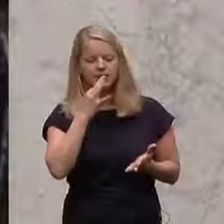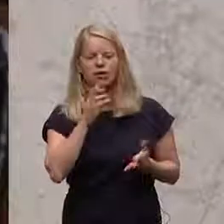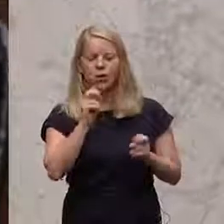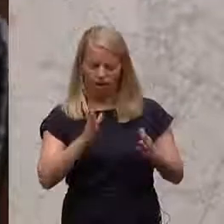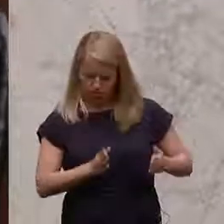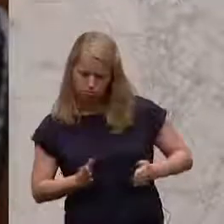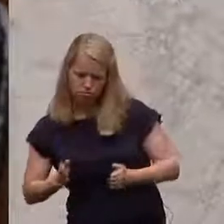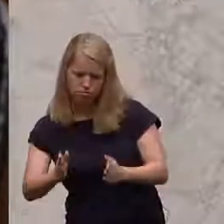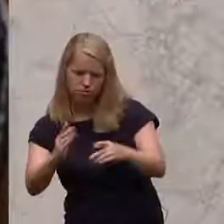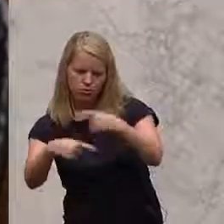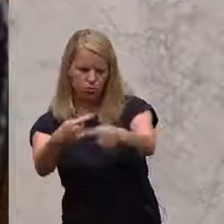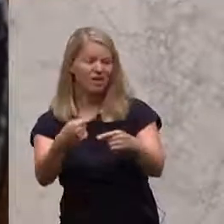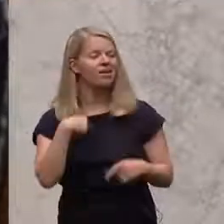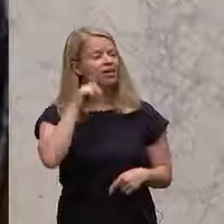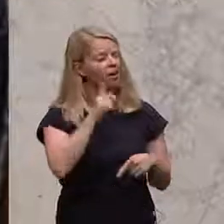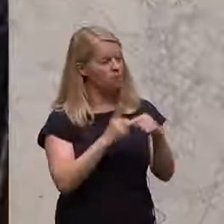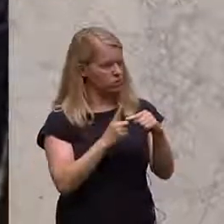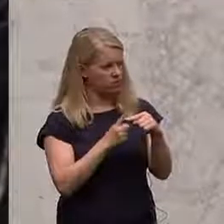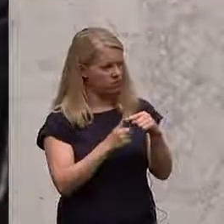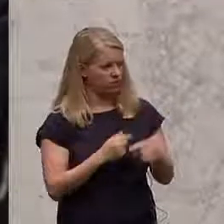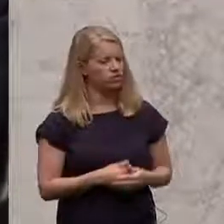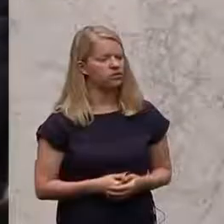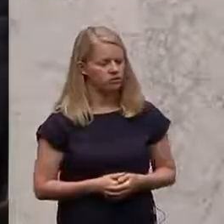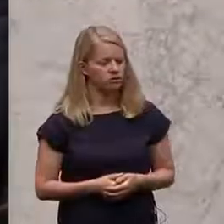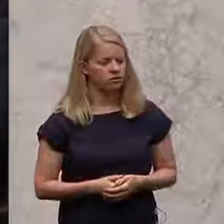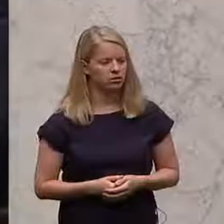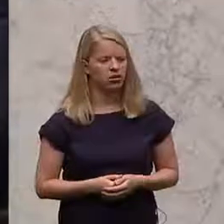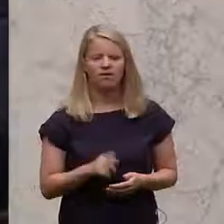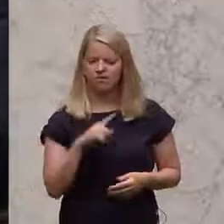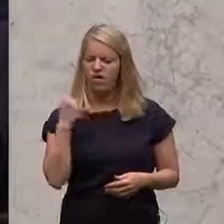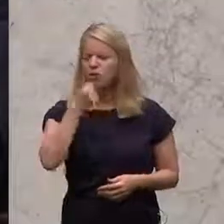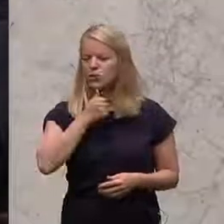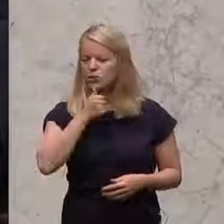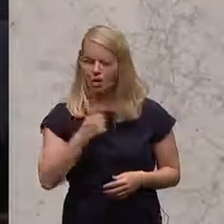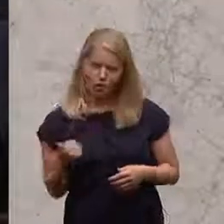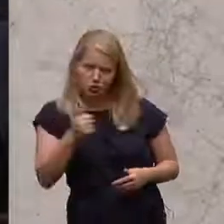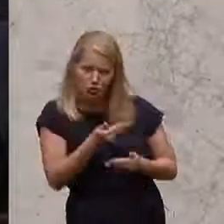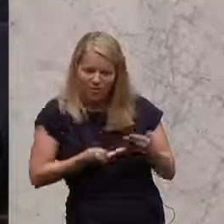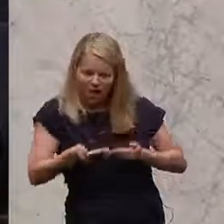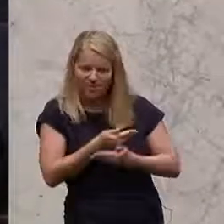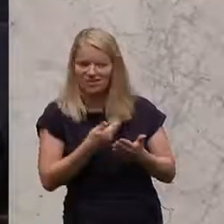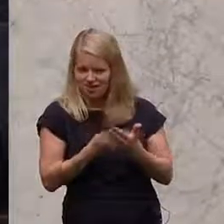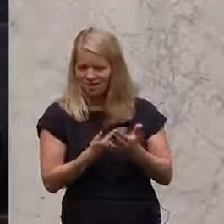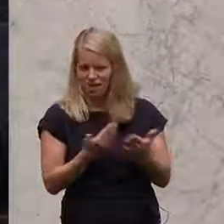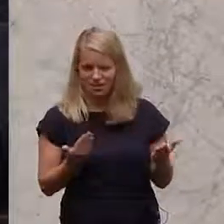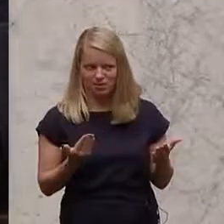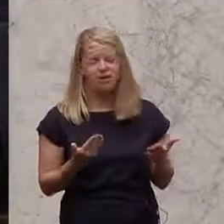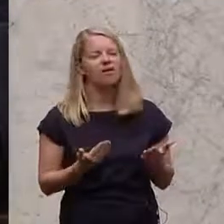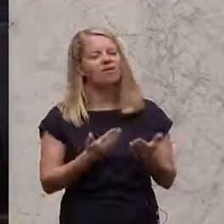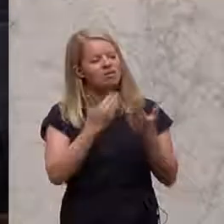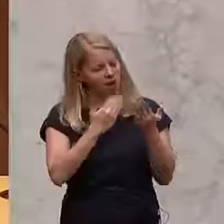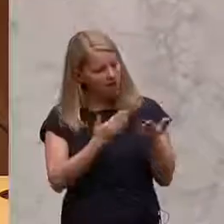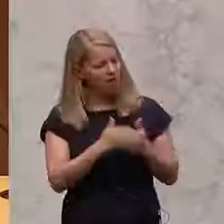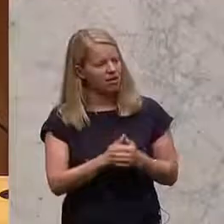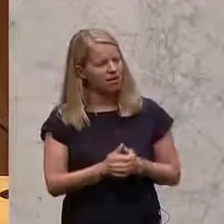stimmen. Das finde ich positiv. Das haben größtenteils wir Grüne hineinverhandelt in dieses Gesetz. Ich danke dafür,